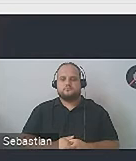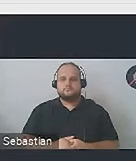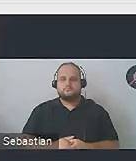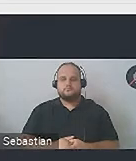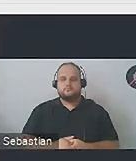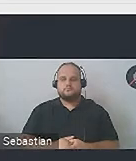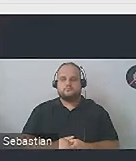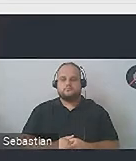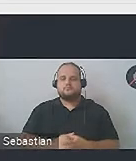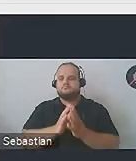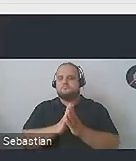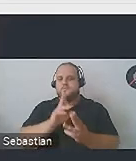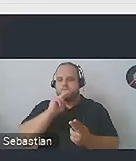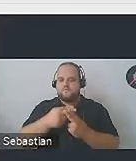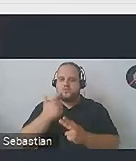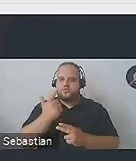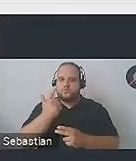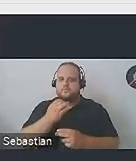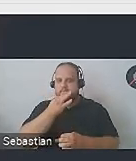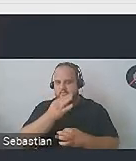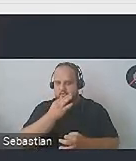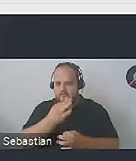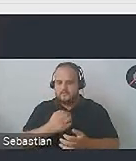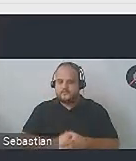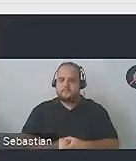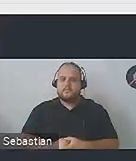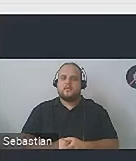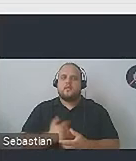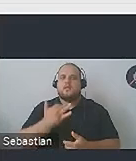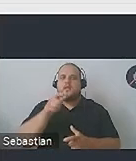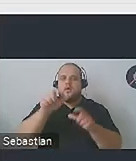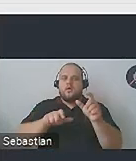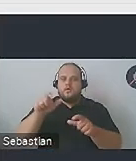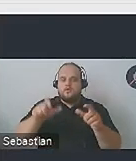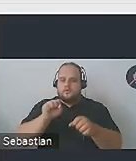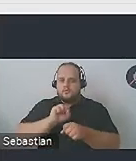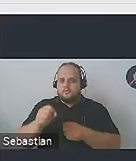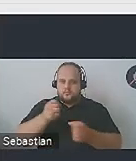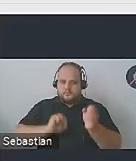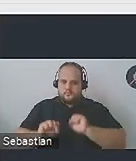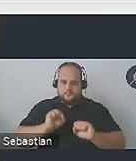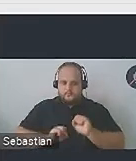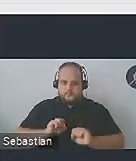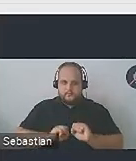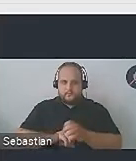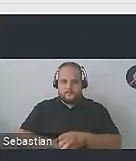spróbujmy odpowiedzieć na drugie pytanie, dobrze? Ile mamy osób z niepełnosprawnościami?